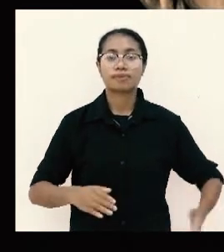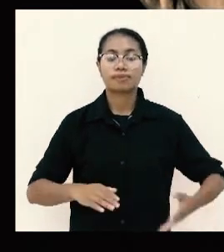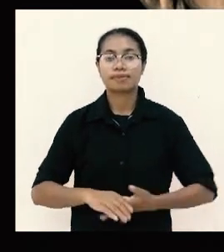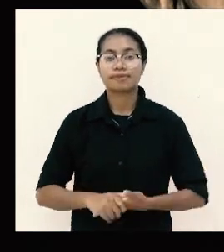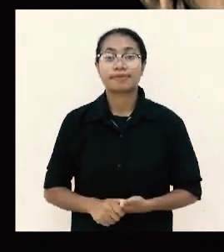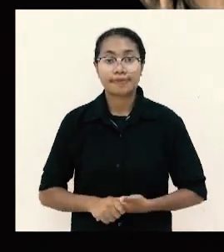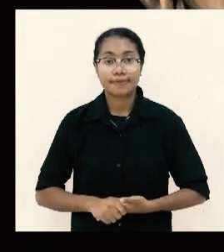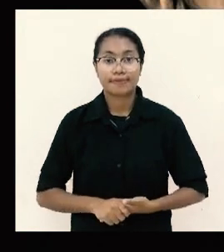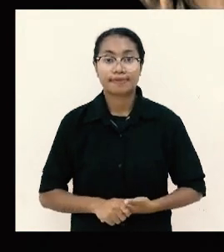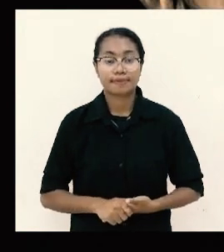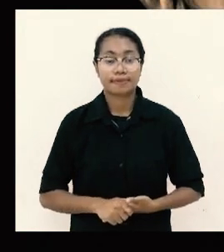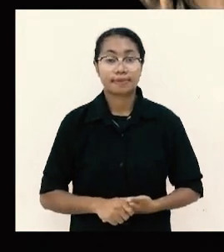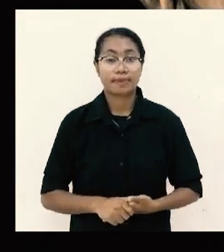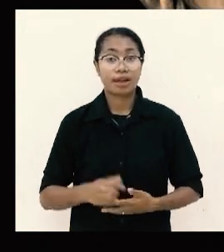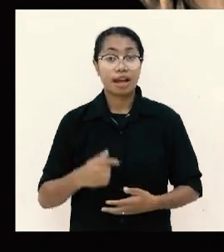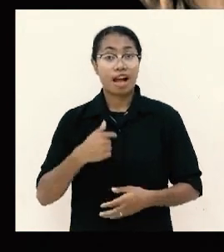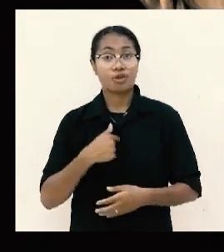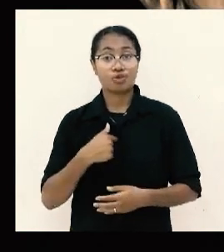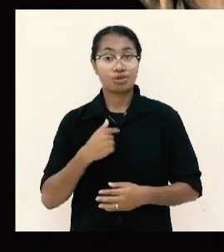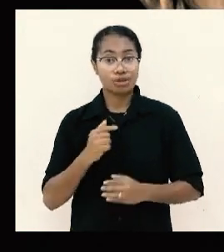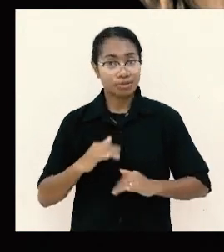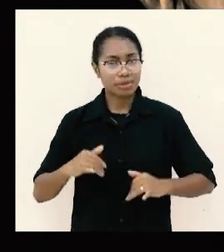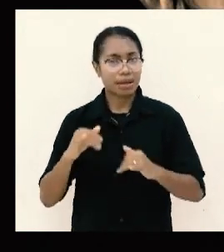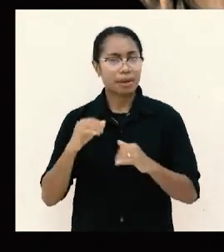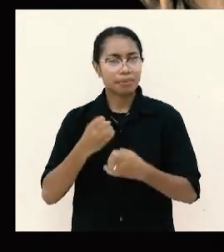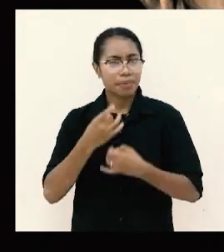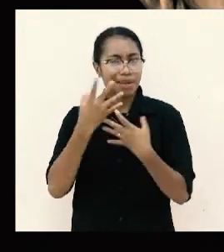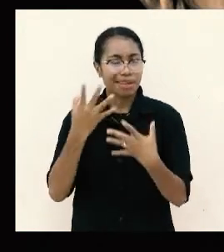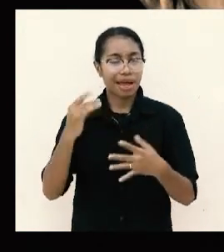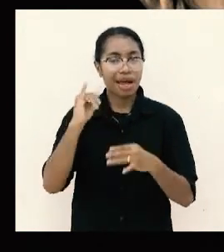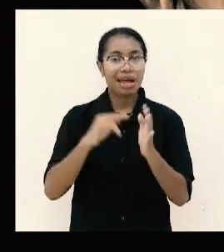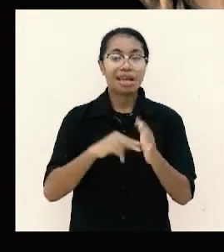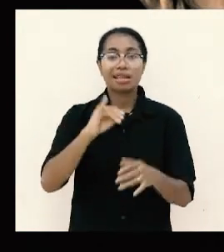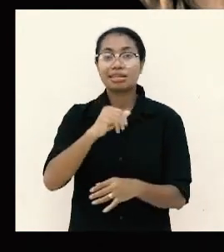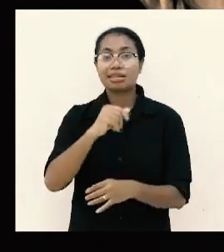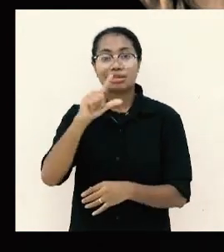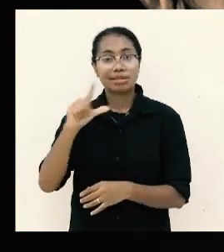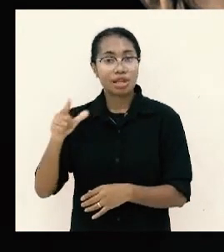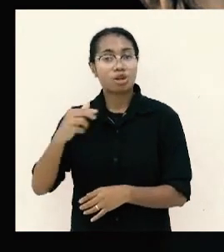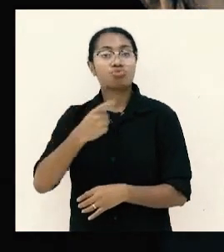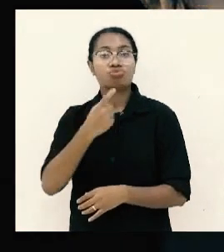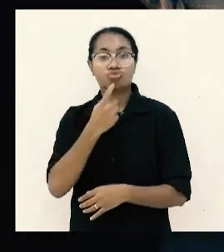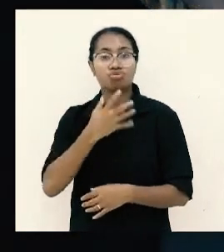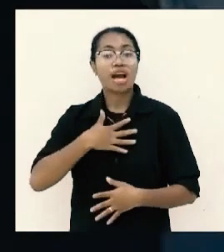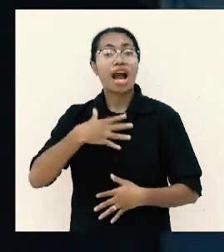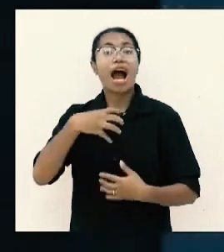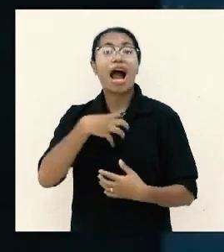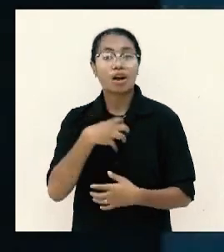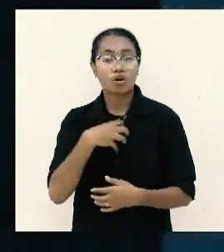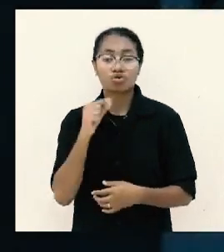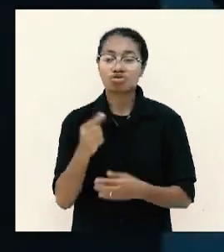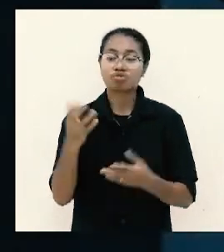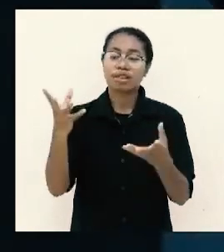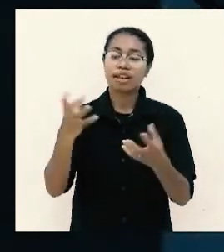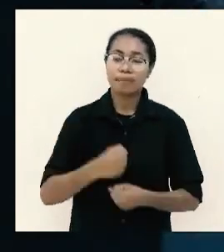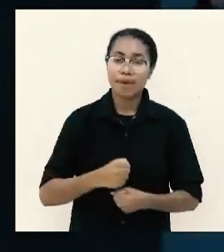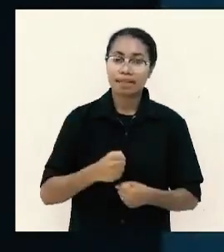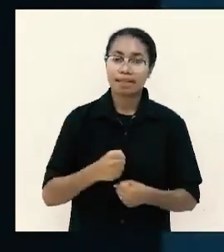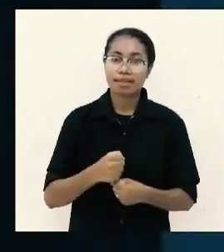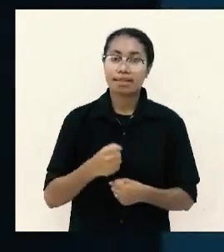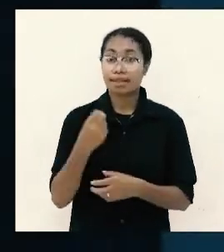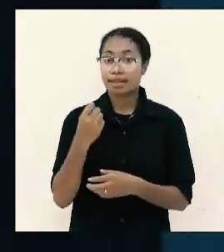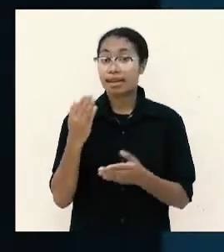aku sebagai pemberita Injil punya hak untuk mendapatkan tunjangan finansial tapi aku tidak